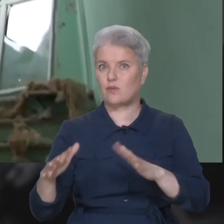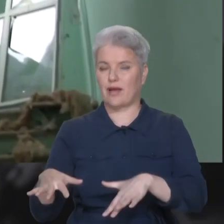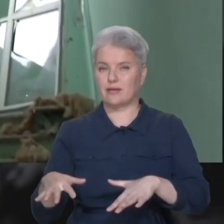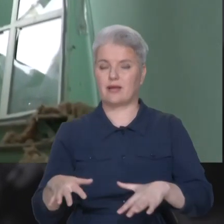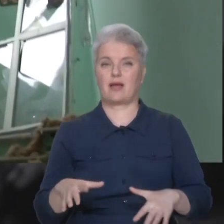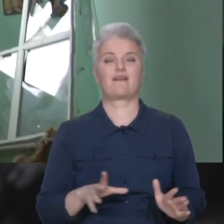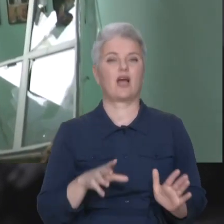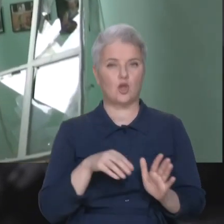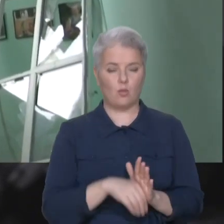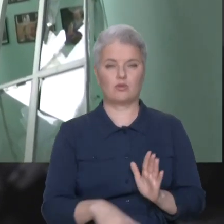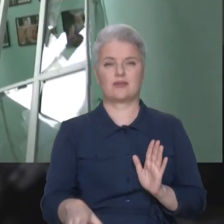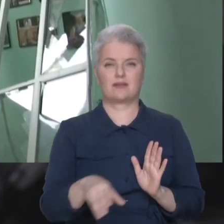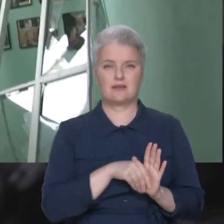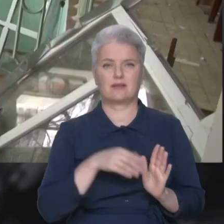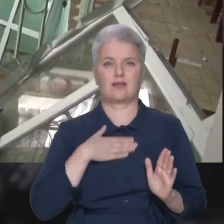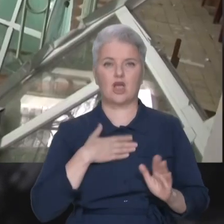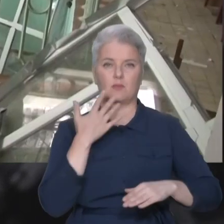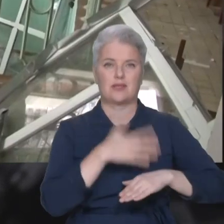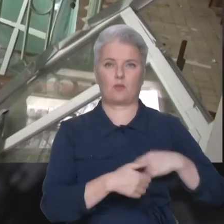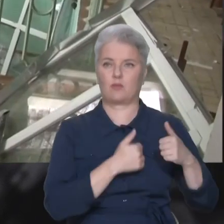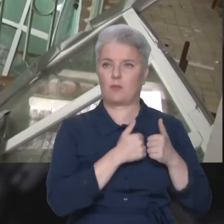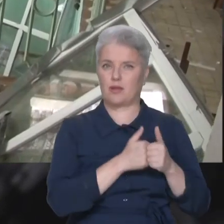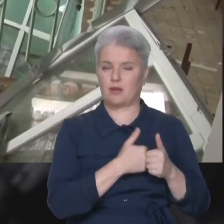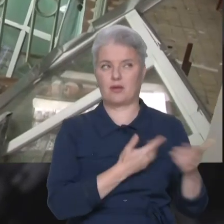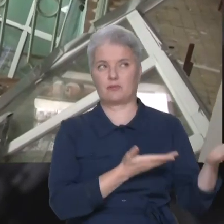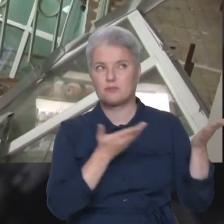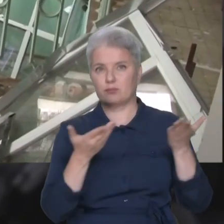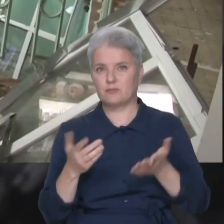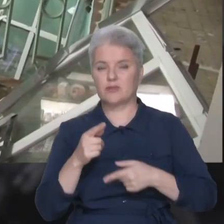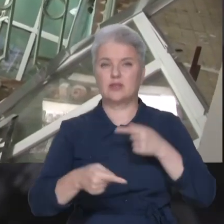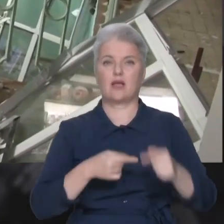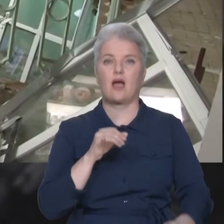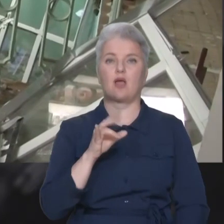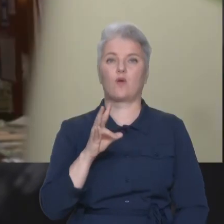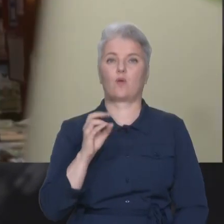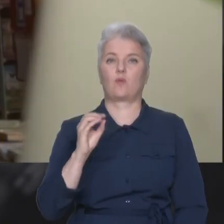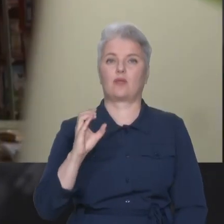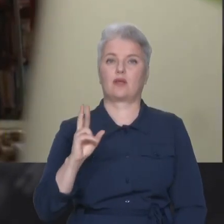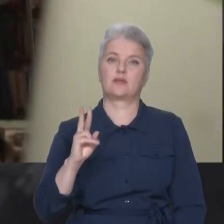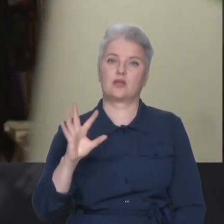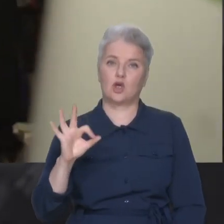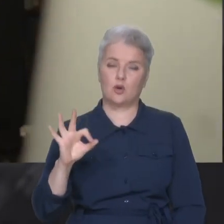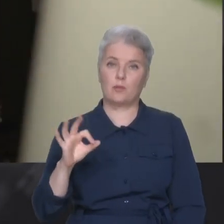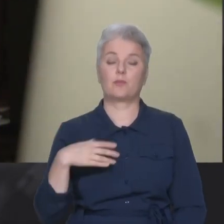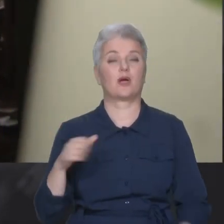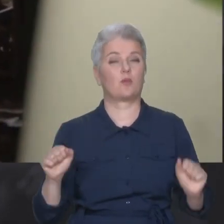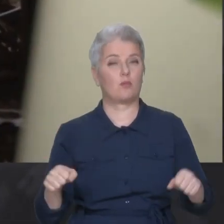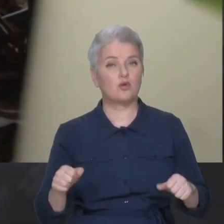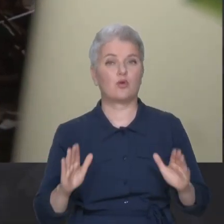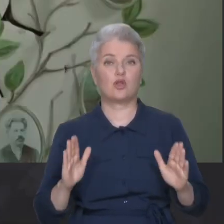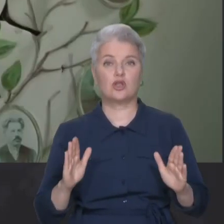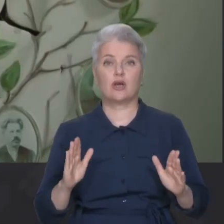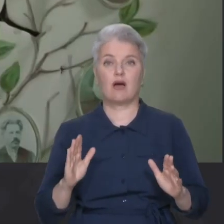і з нашими зрубіжними партнерами, яких залучаємо через ЮНЕСКО. І ми можемо лише